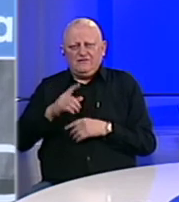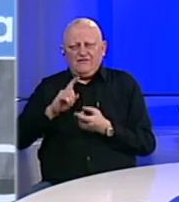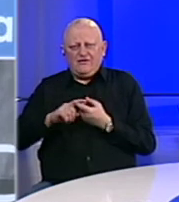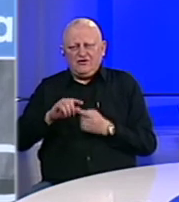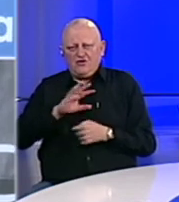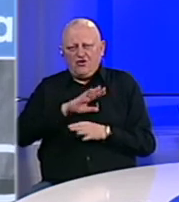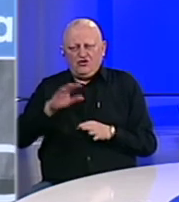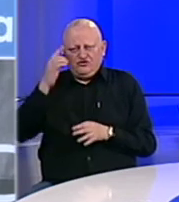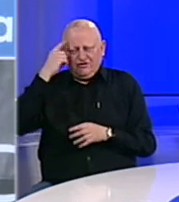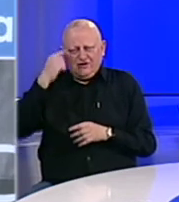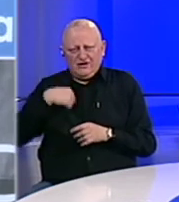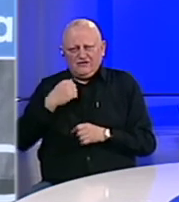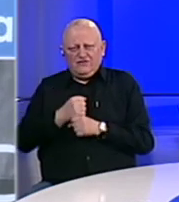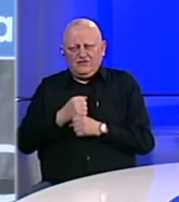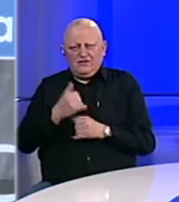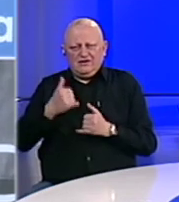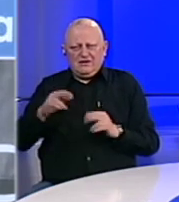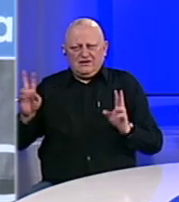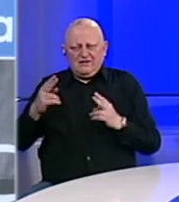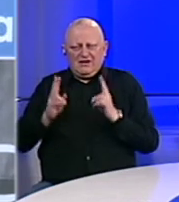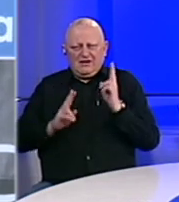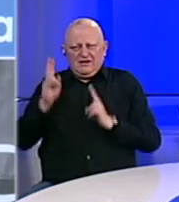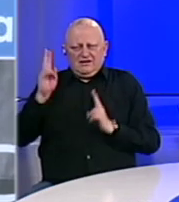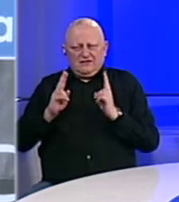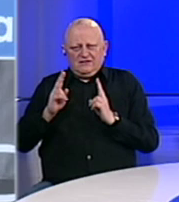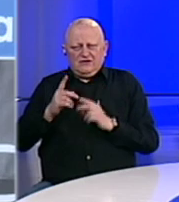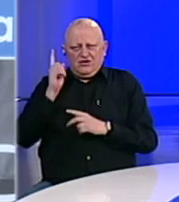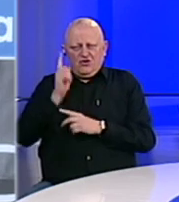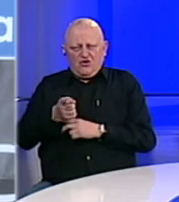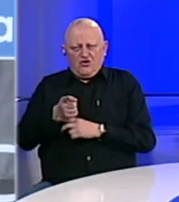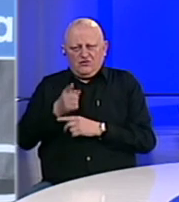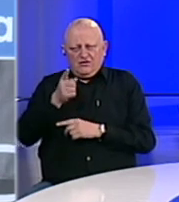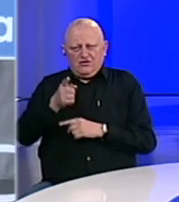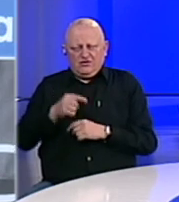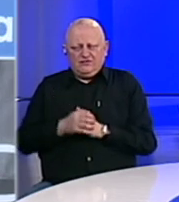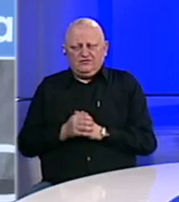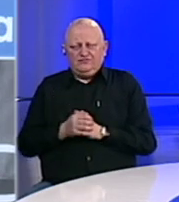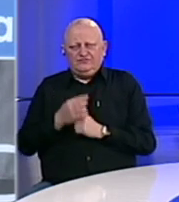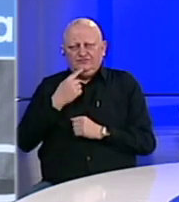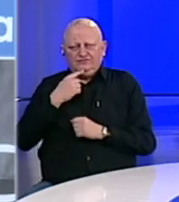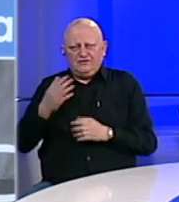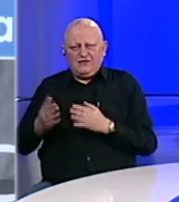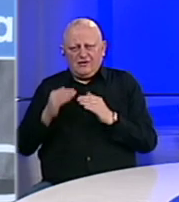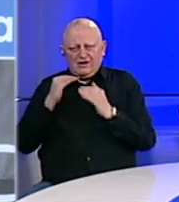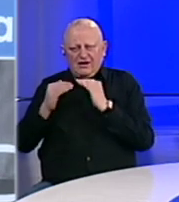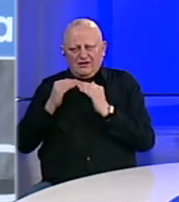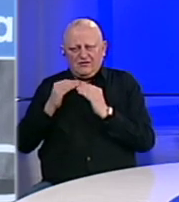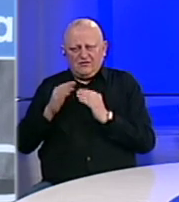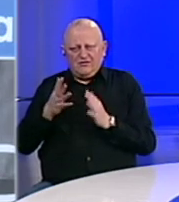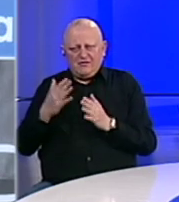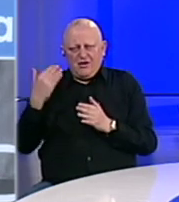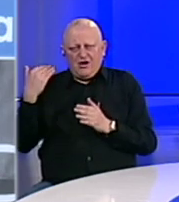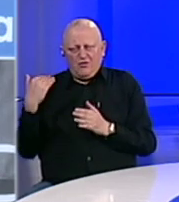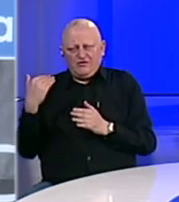koja odlično zna raditi svoj posao. Danas smo ih sve zvali na sastanak i odredili da su oni ti koji će ravnopravno prema